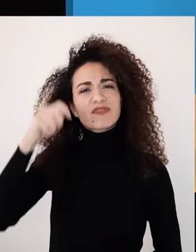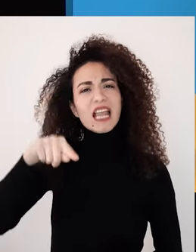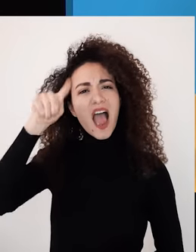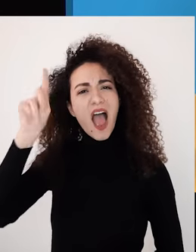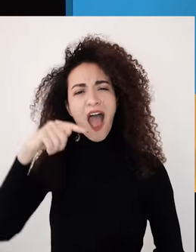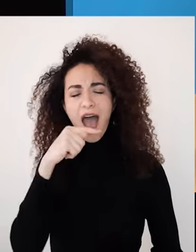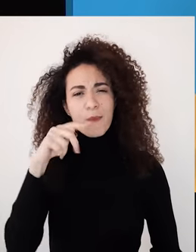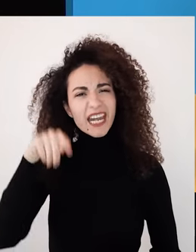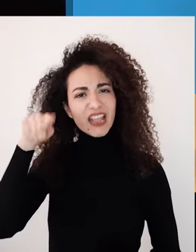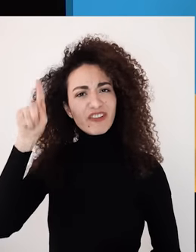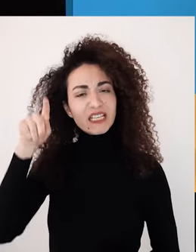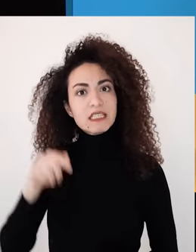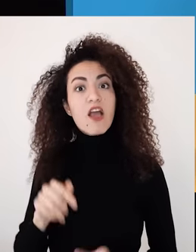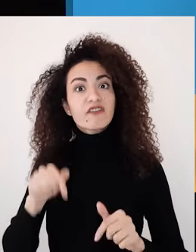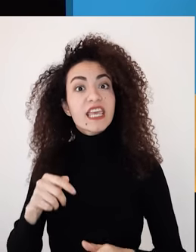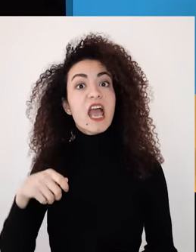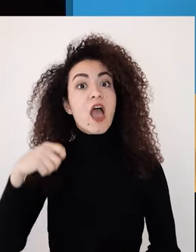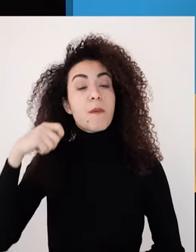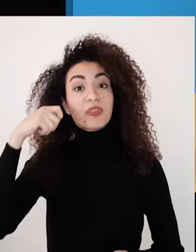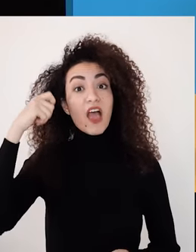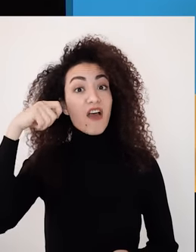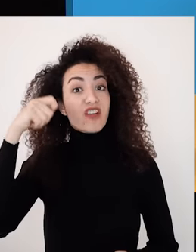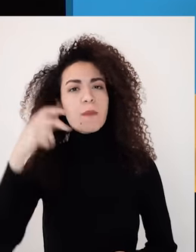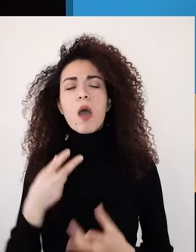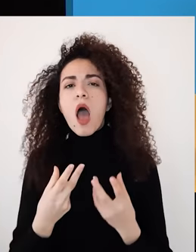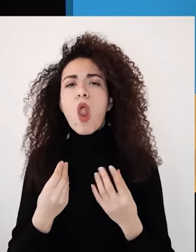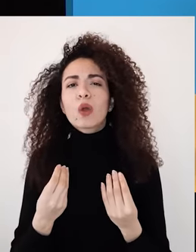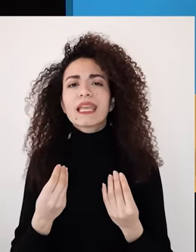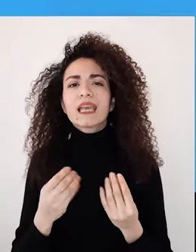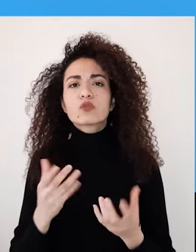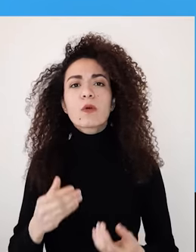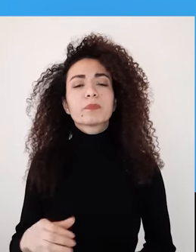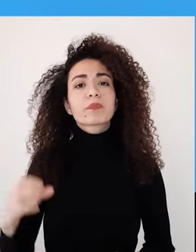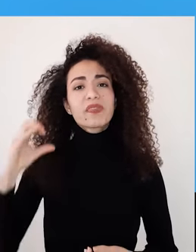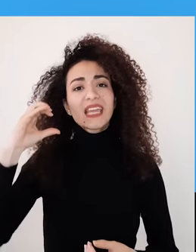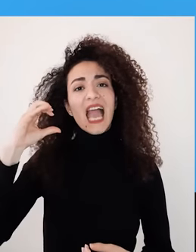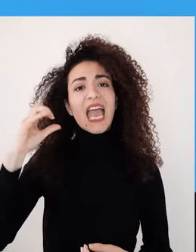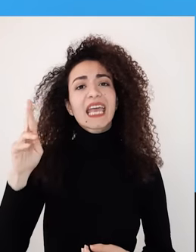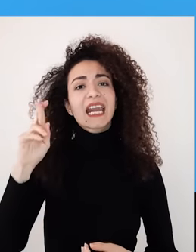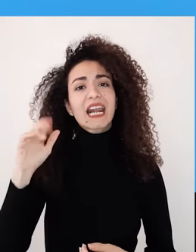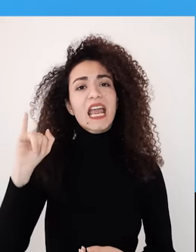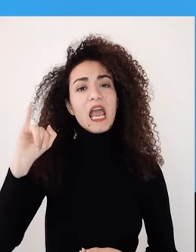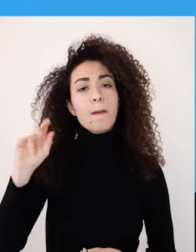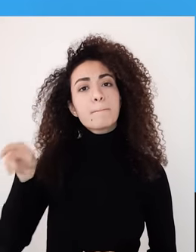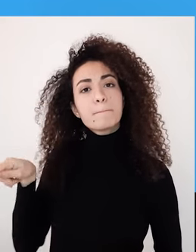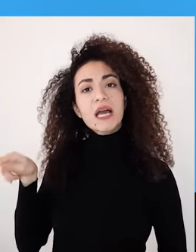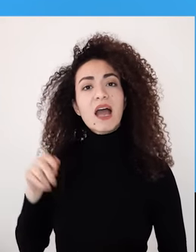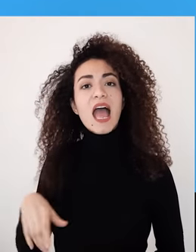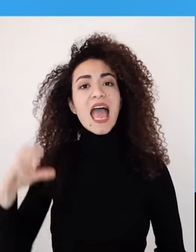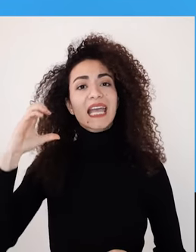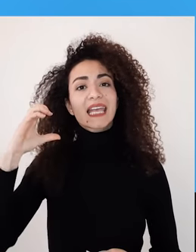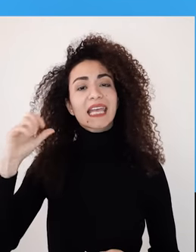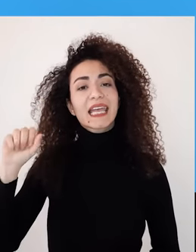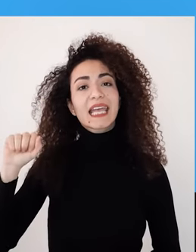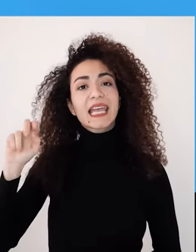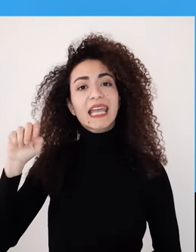واللي بلش بأمريكا بمخيم اجتمع فيه نساء ورجال بالسبعينات وقرروا أنه يتحدوا سوا لتغيير واقعهم